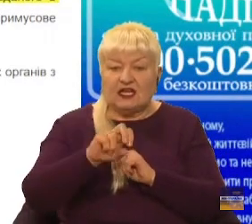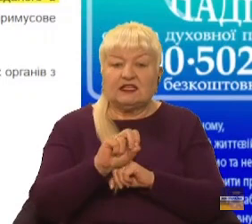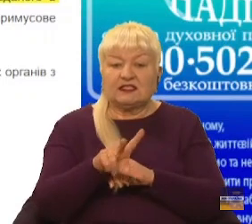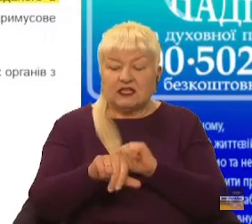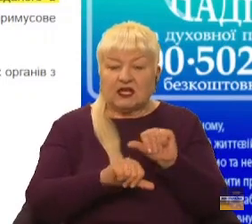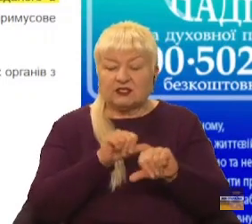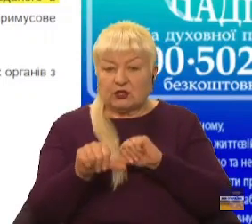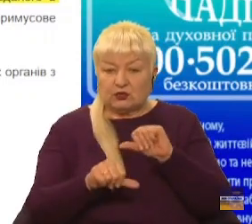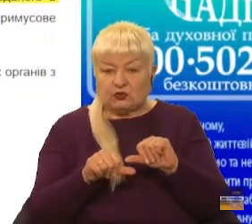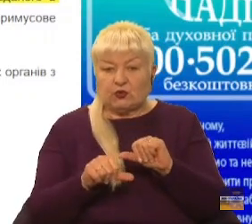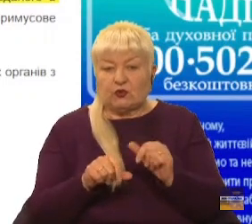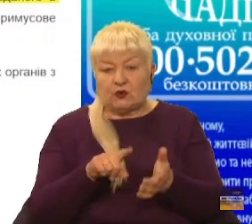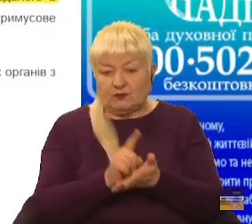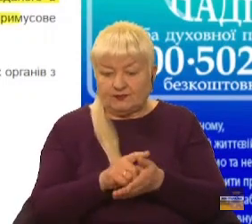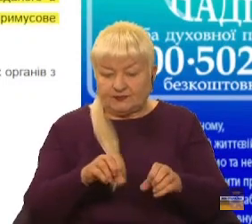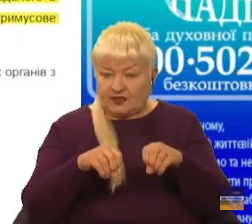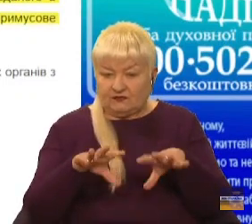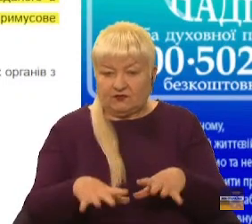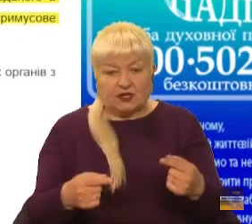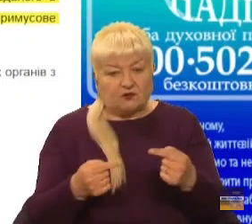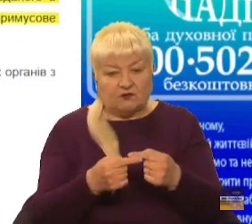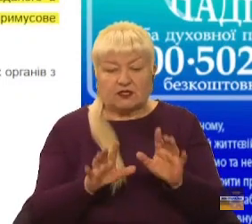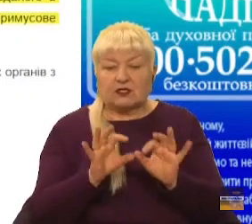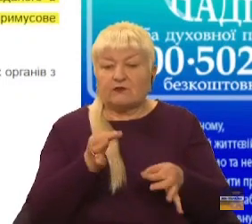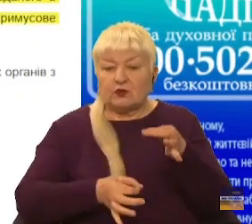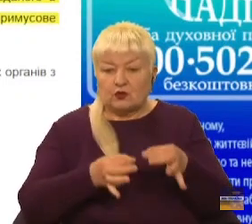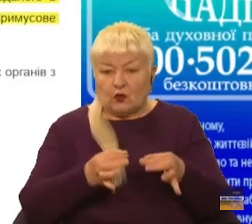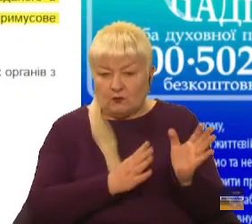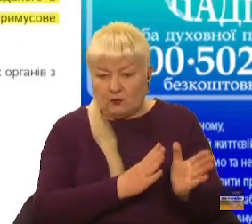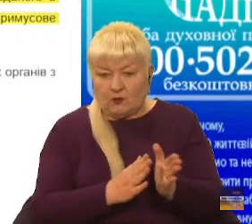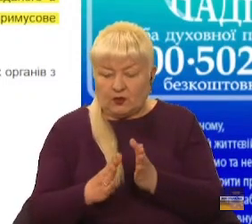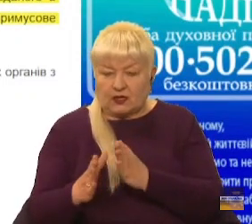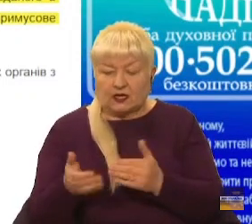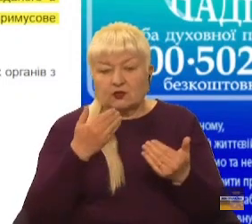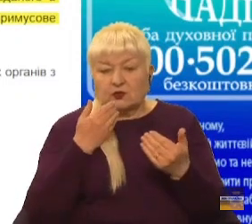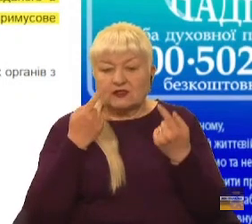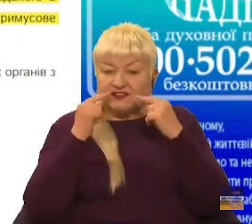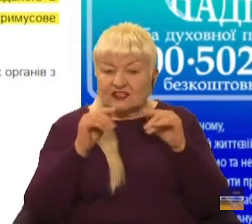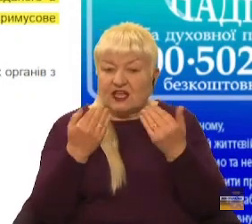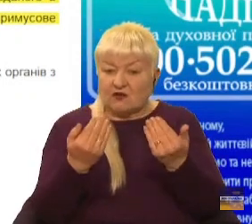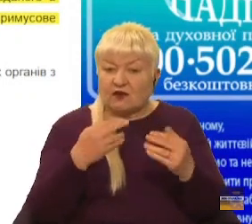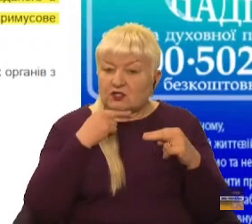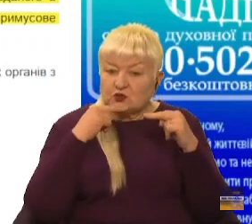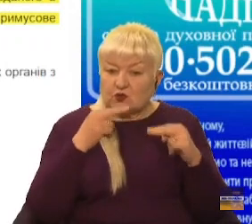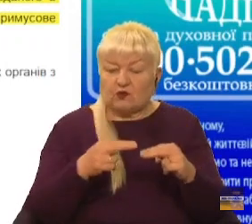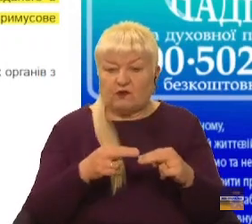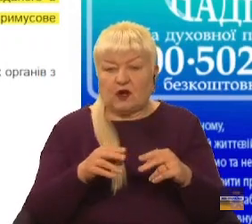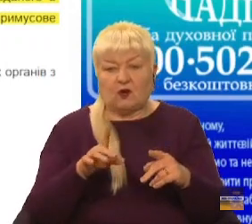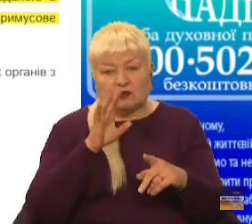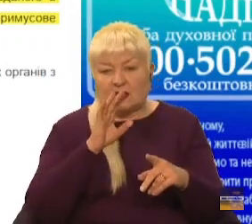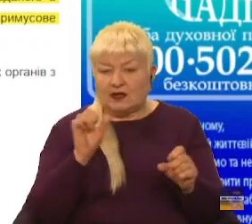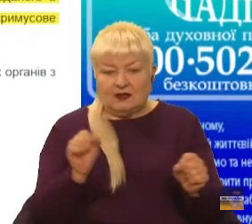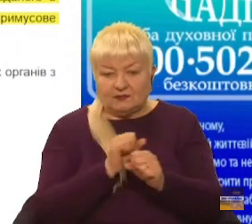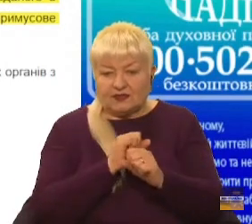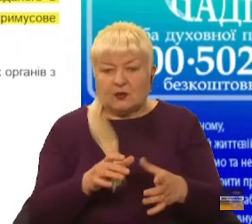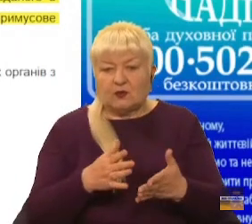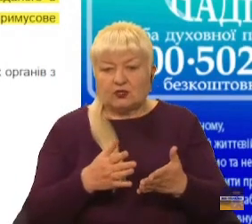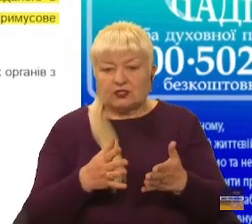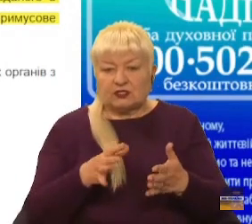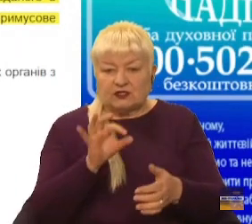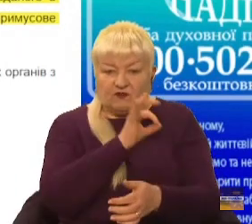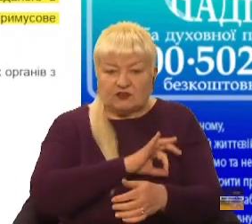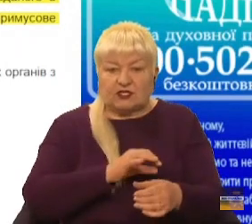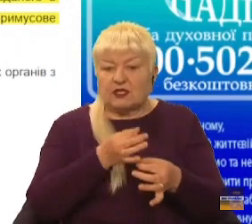року має вирішуватися виключно в судовому порядку. Звертаю вашу увагу на неприпустимість в життя будь-яких